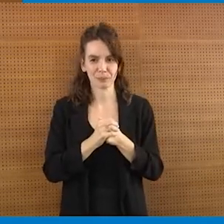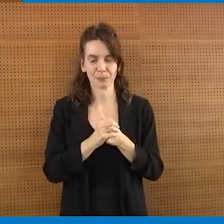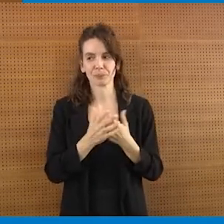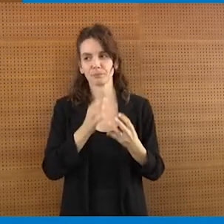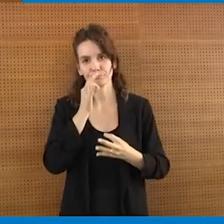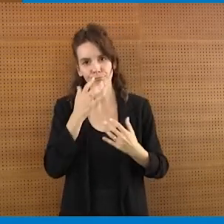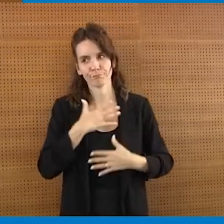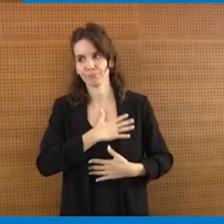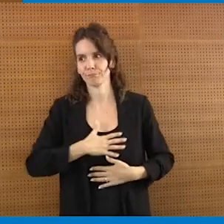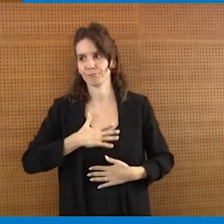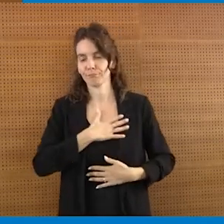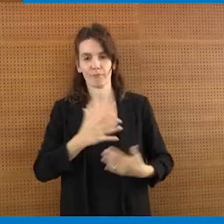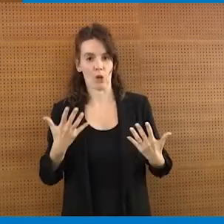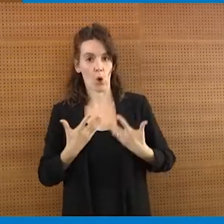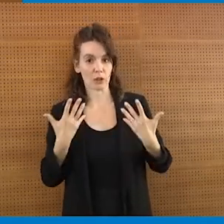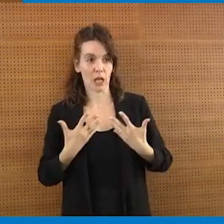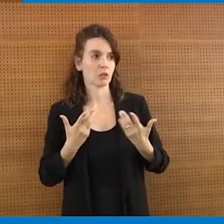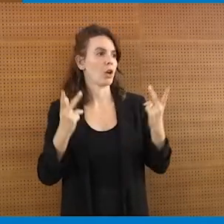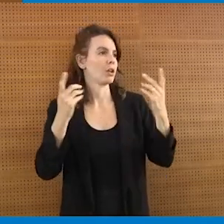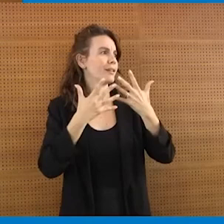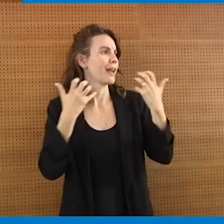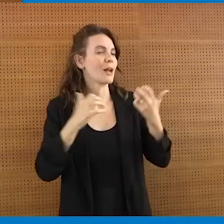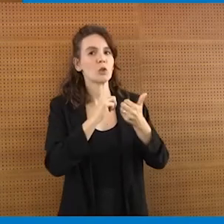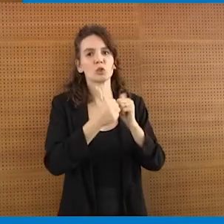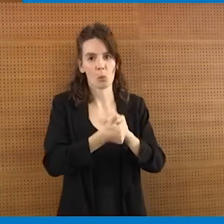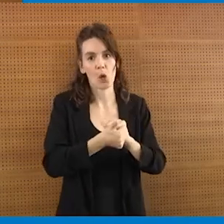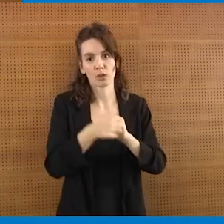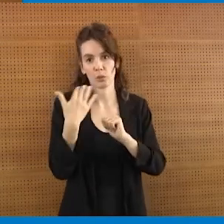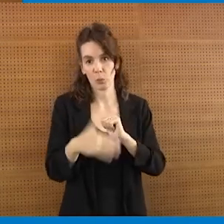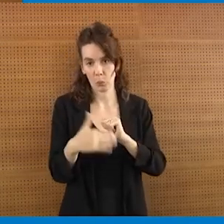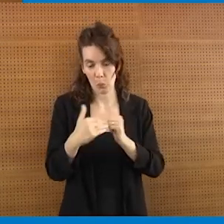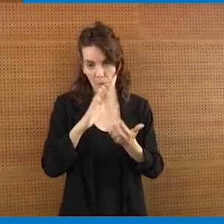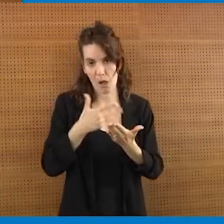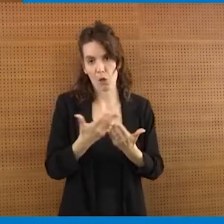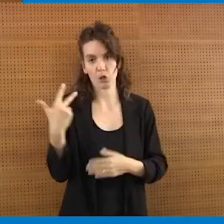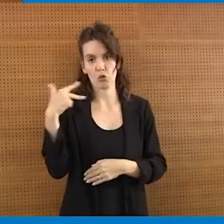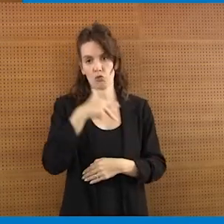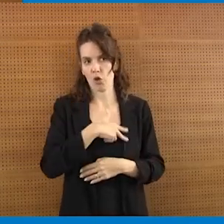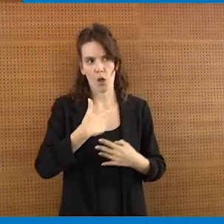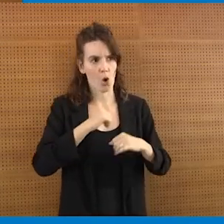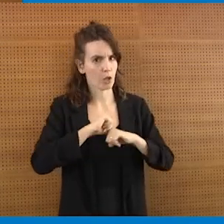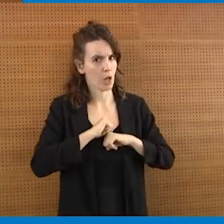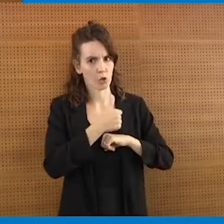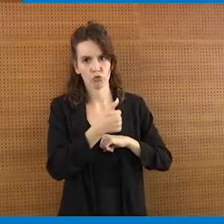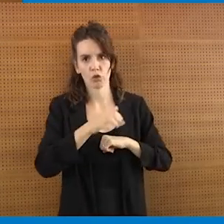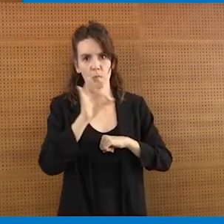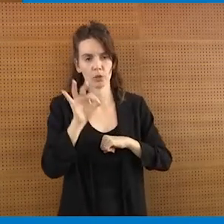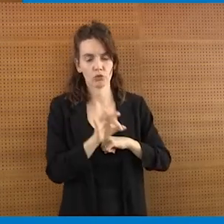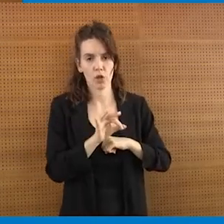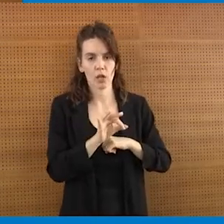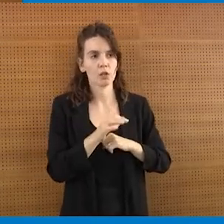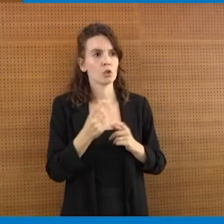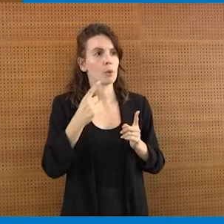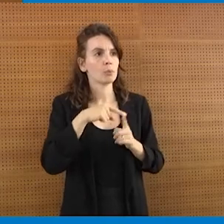elencazioni del valore sociale dello sport in cui ovviamente credo fermamente partendo soprattutto dal sottolineare quanto sia veramente